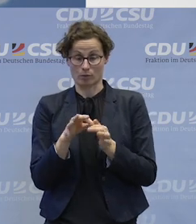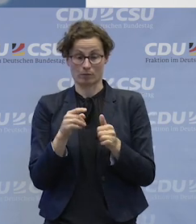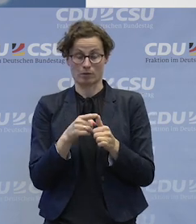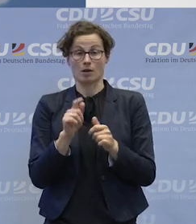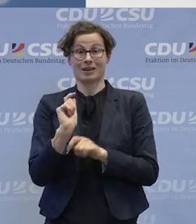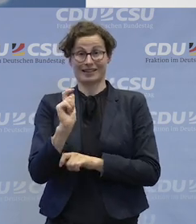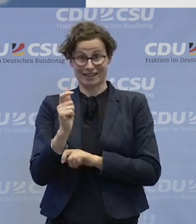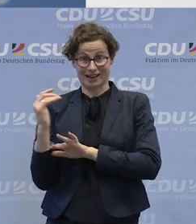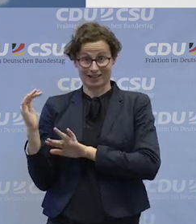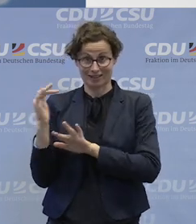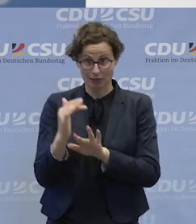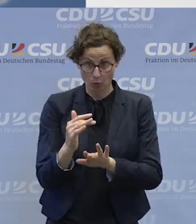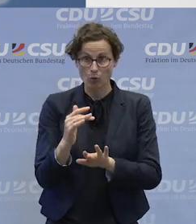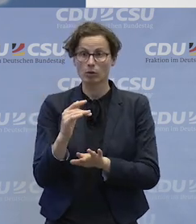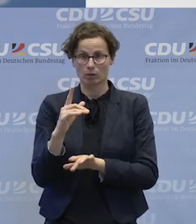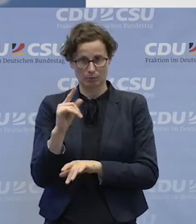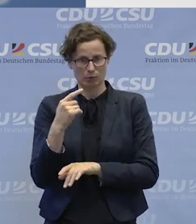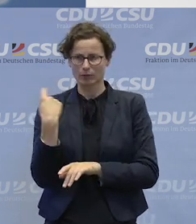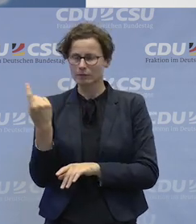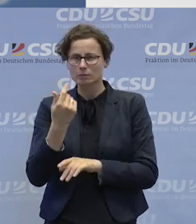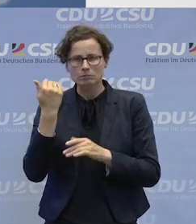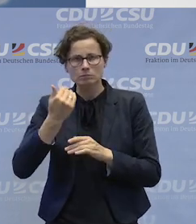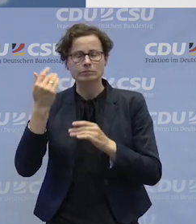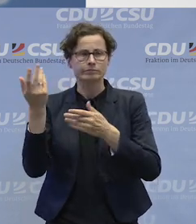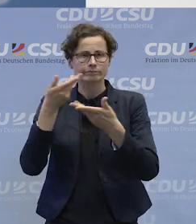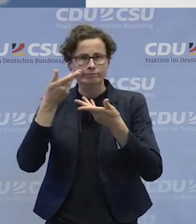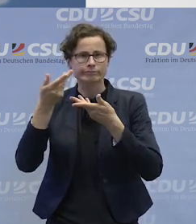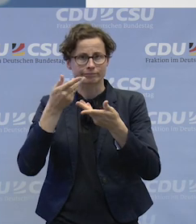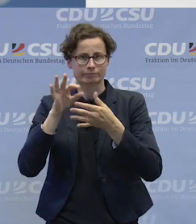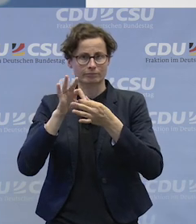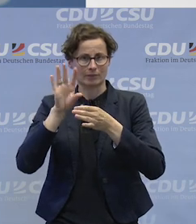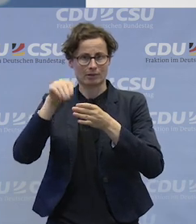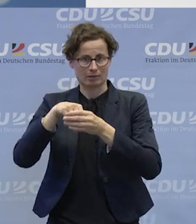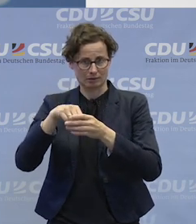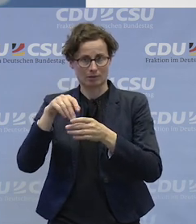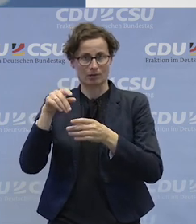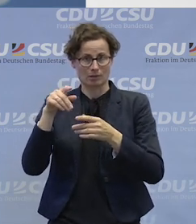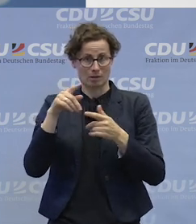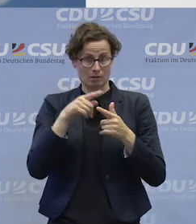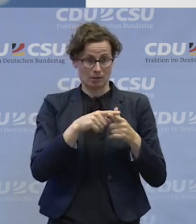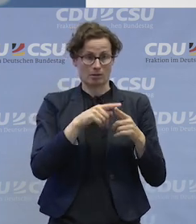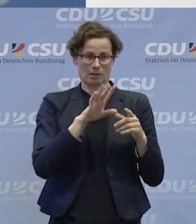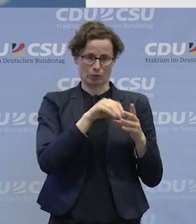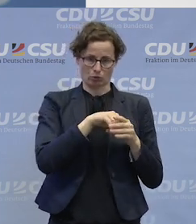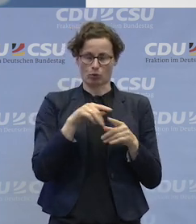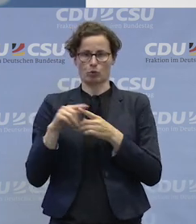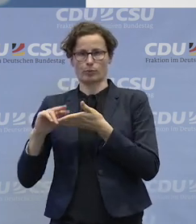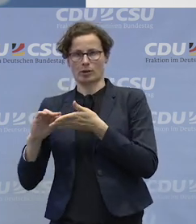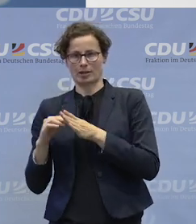Digitalisierung, über die wir sehr, sehr viel sprechen in der Politik und die Inklusion. Und insofern war dieses ein